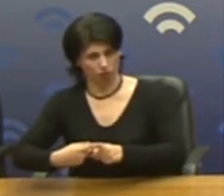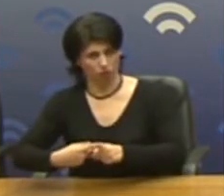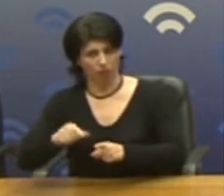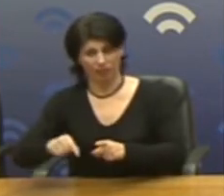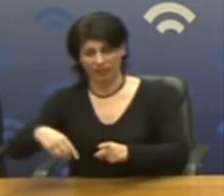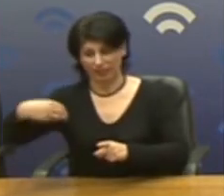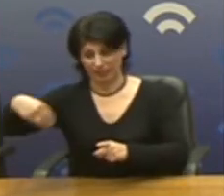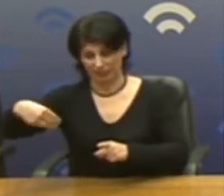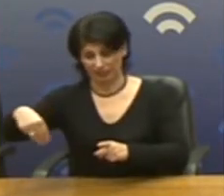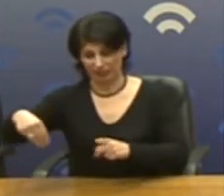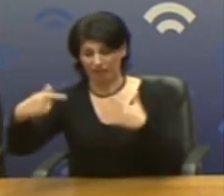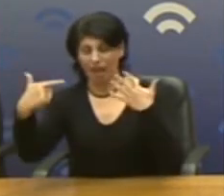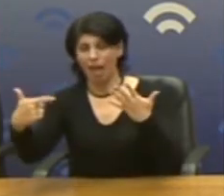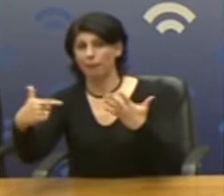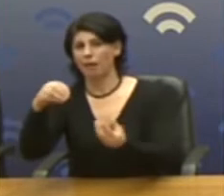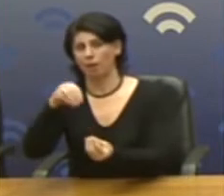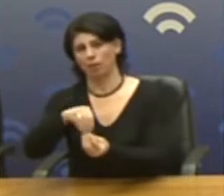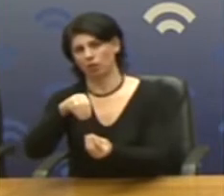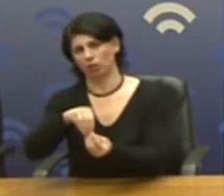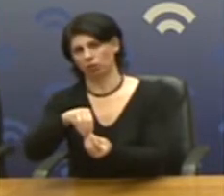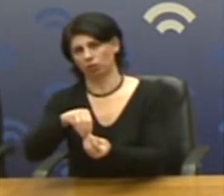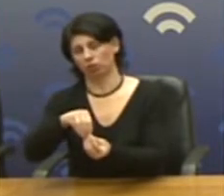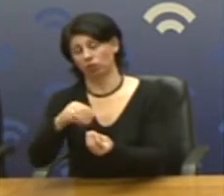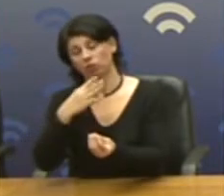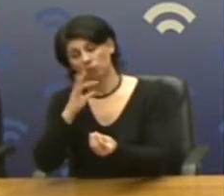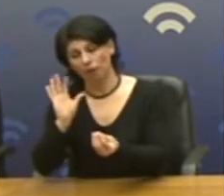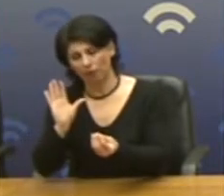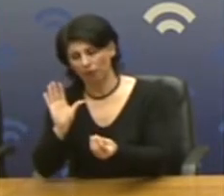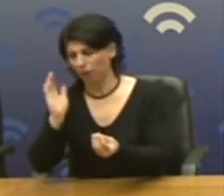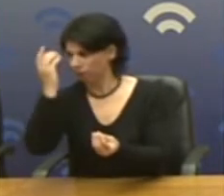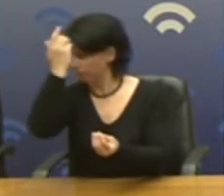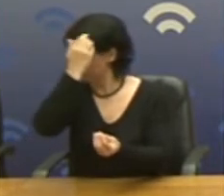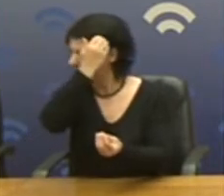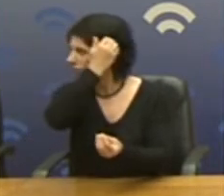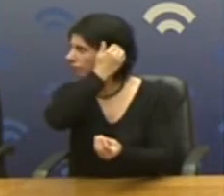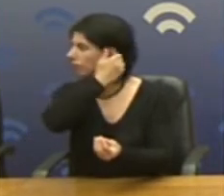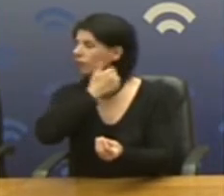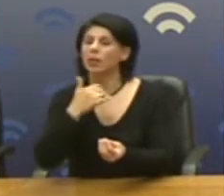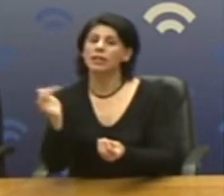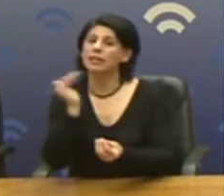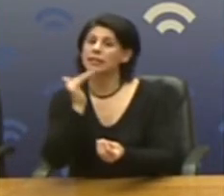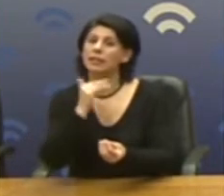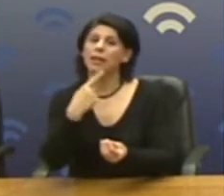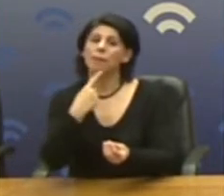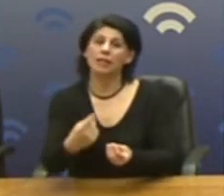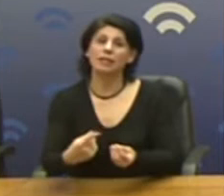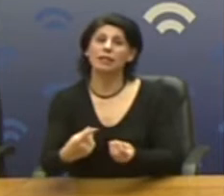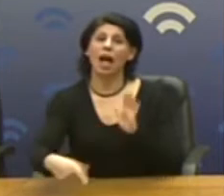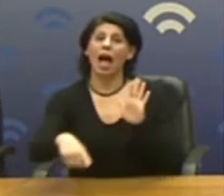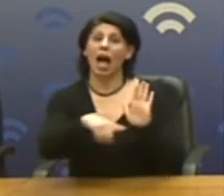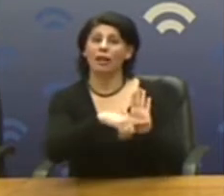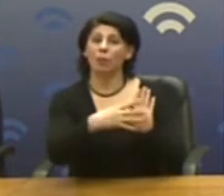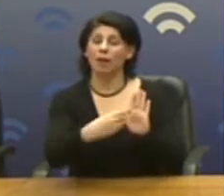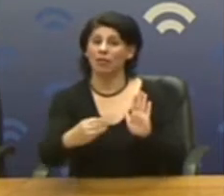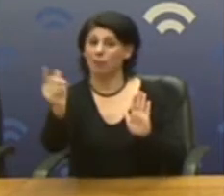3η της 7ης Απριλίου Και επειδή κάθε τρις και λίγο μιλάτε για το αρνητικό παράδειγμα της